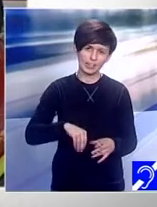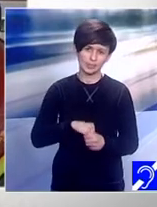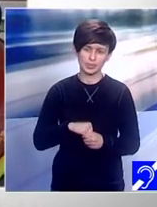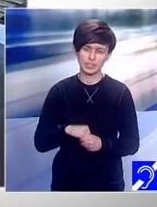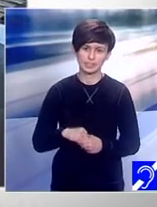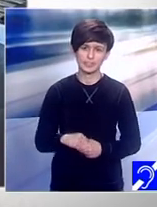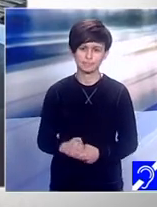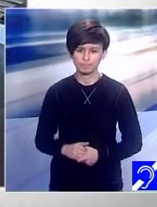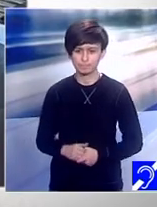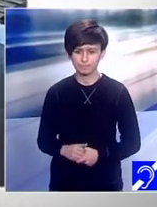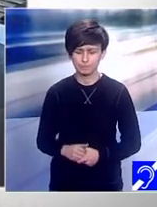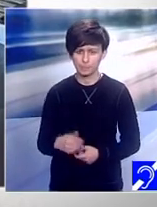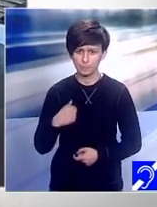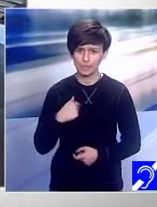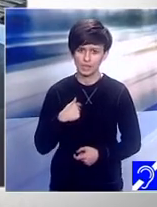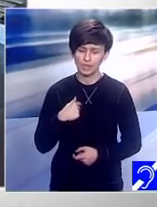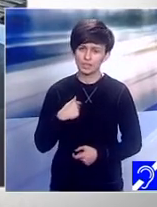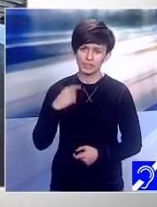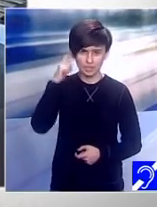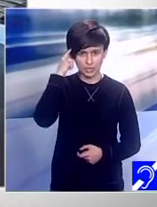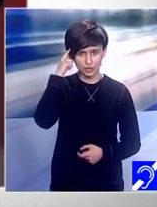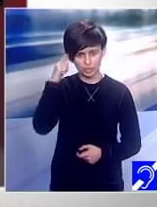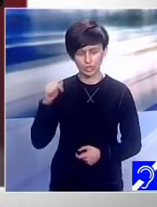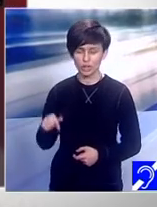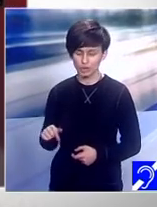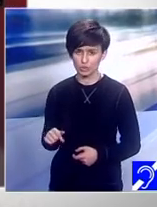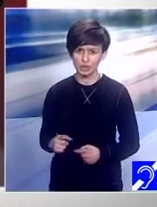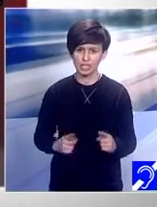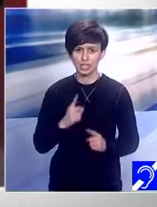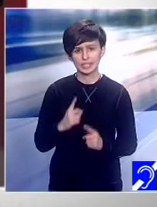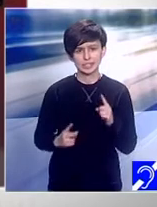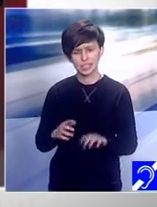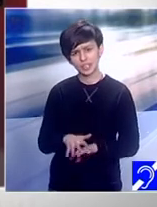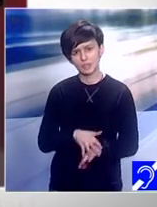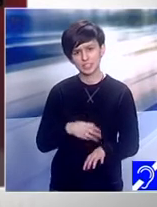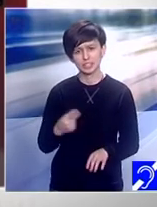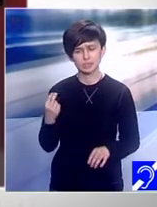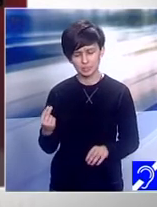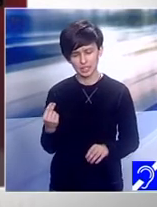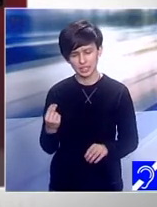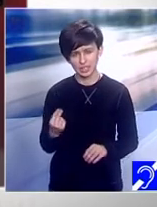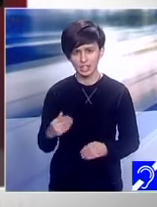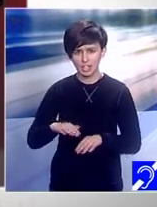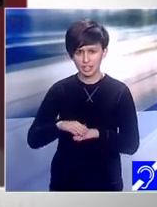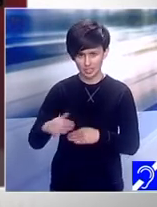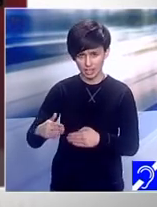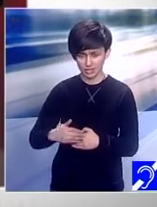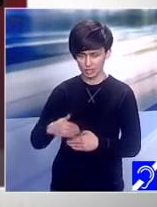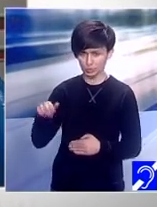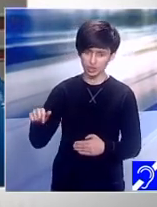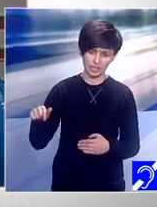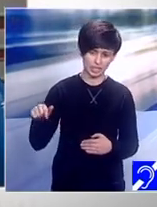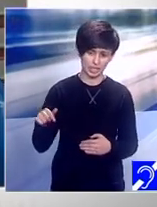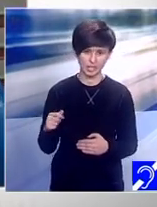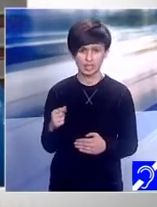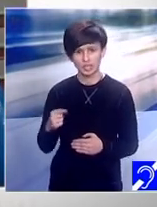eu mă simt bine în preajma lor, sau nu neapărat în preajma lor, în pielea mea. Știți? Dacă eu mă simt